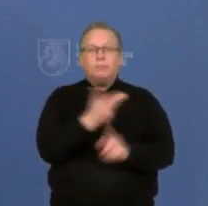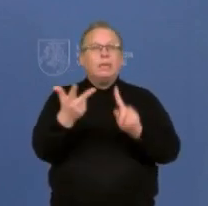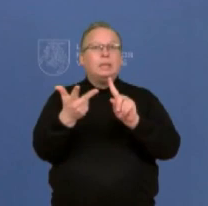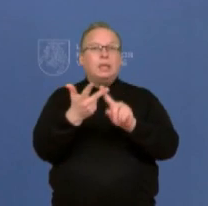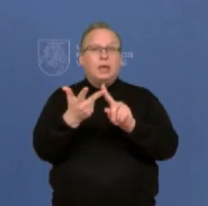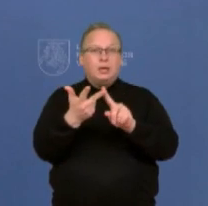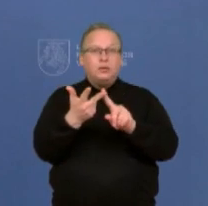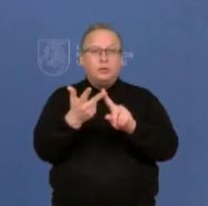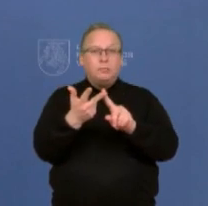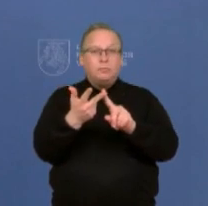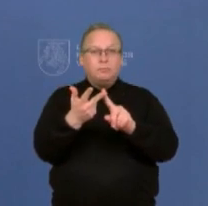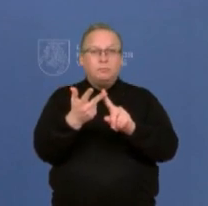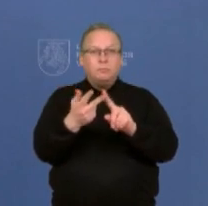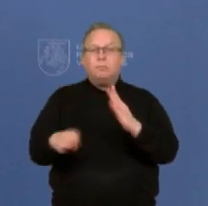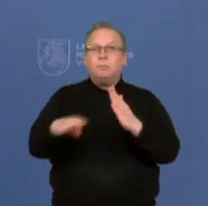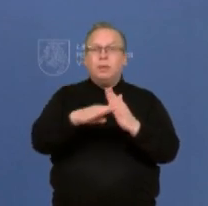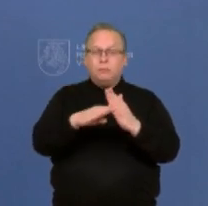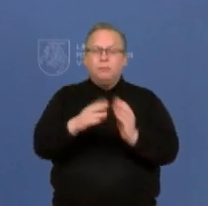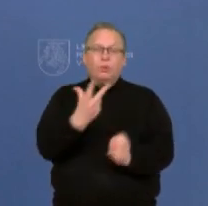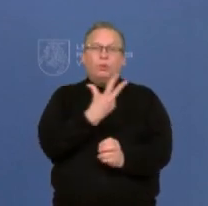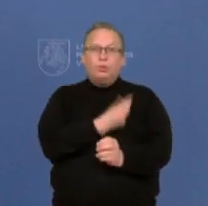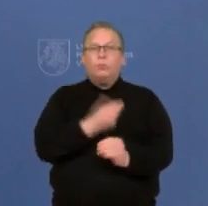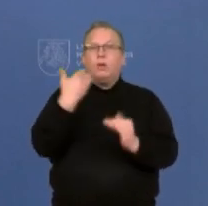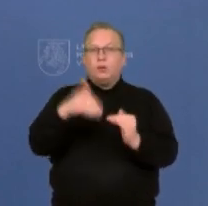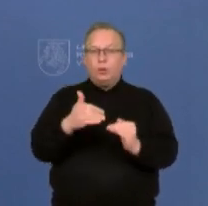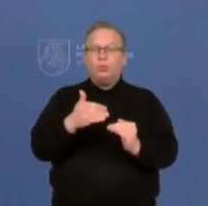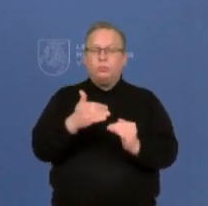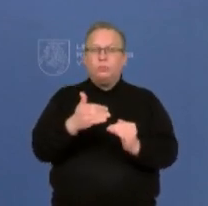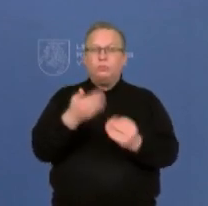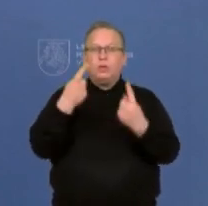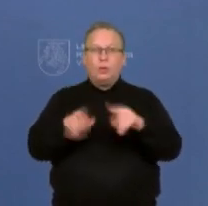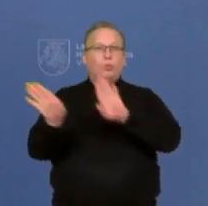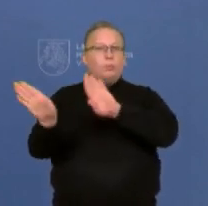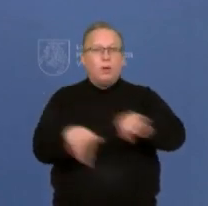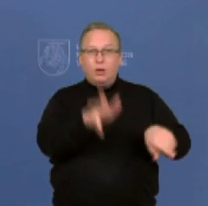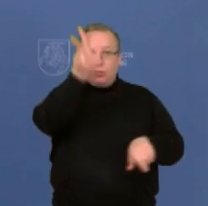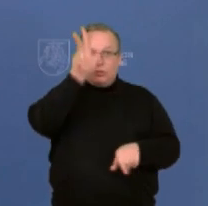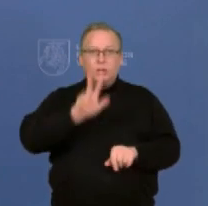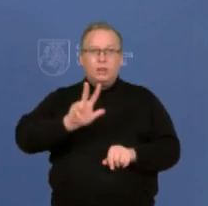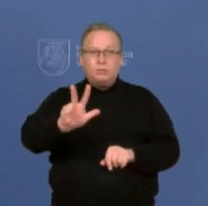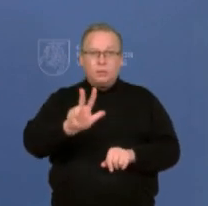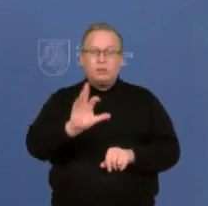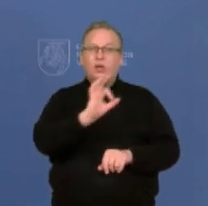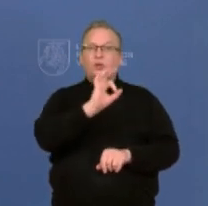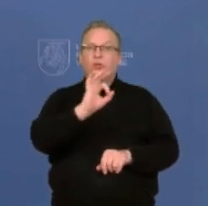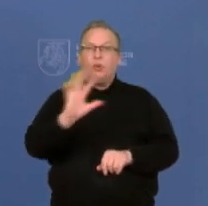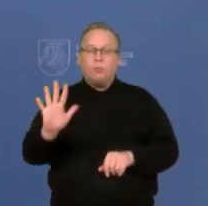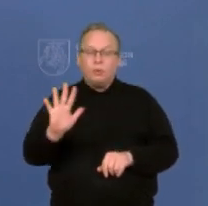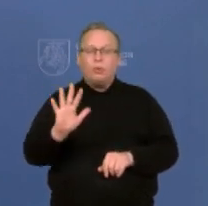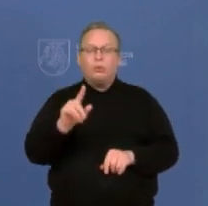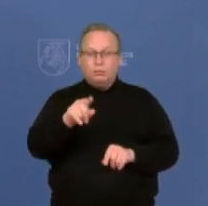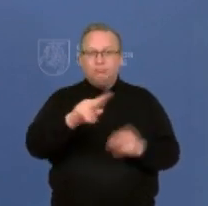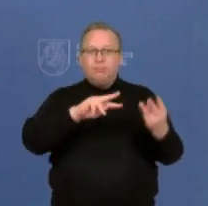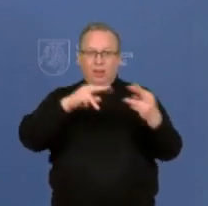sustiprinančioje doze jau po trijų mėnesių, nes omikrono atveju mes matome, kad